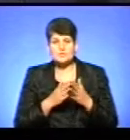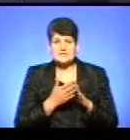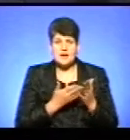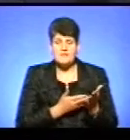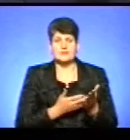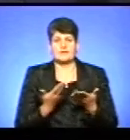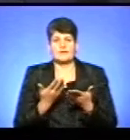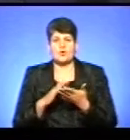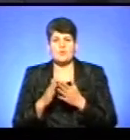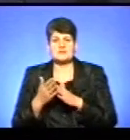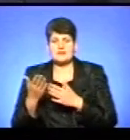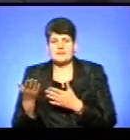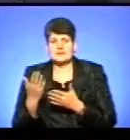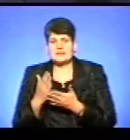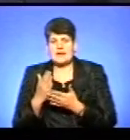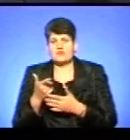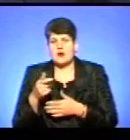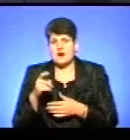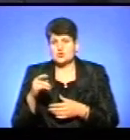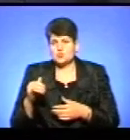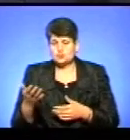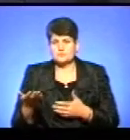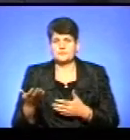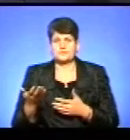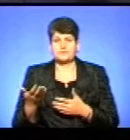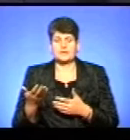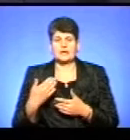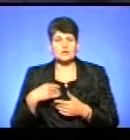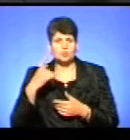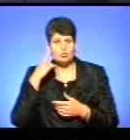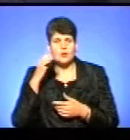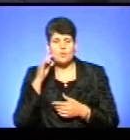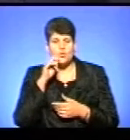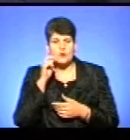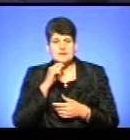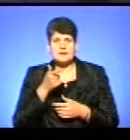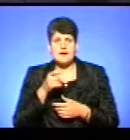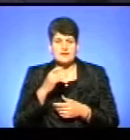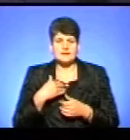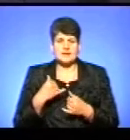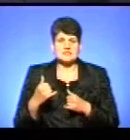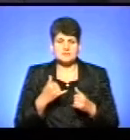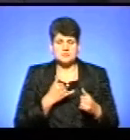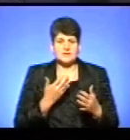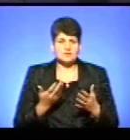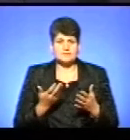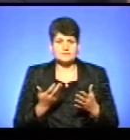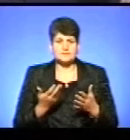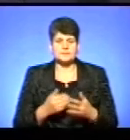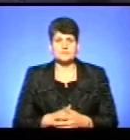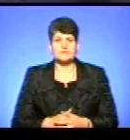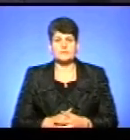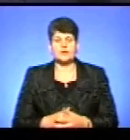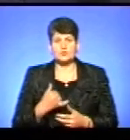які обставини з наявністю газу. Тобто думка про український газ, який нас забезпечить, є дуже спірною. Мені